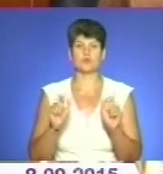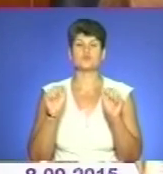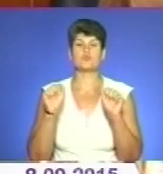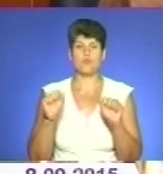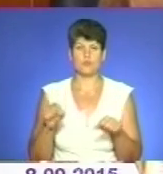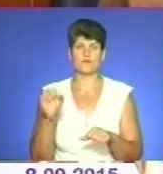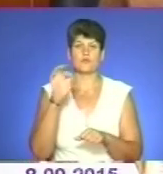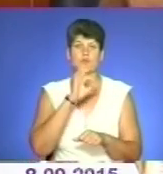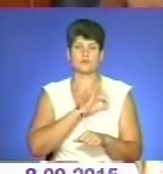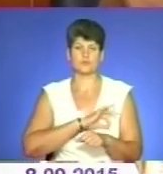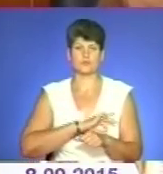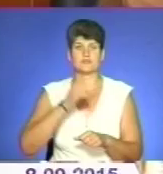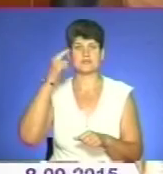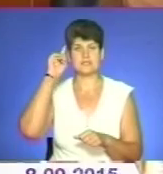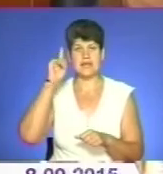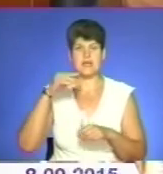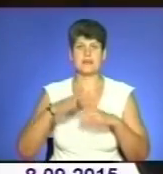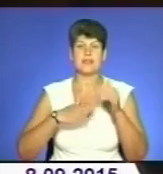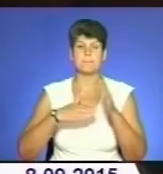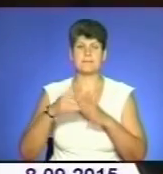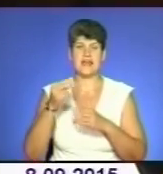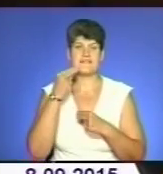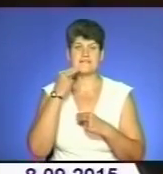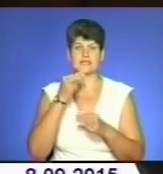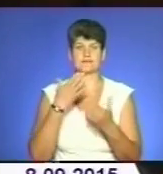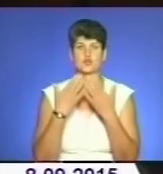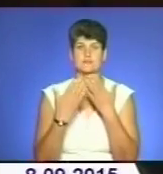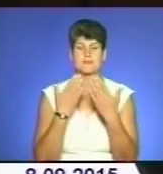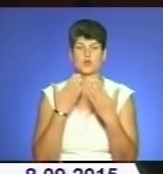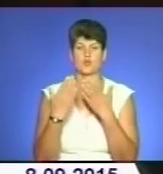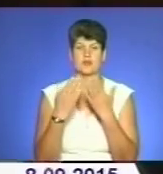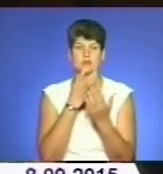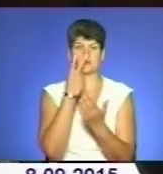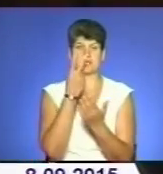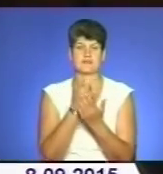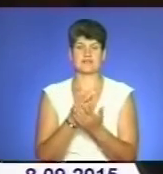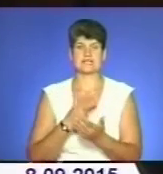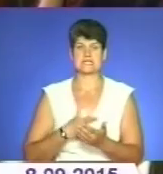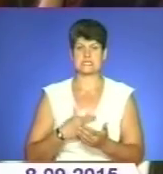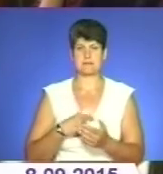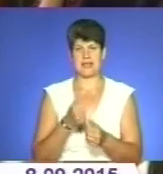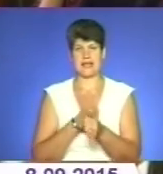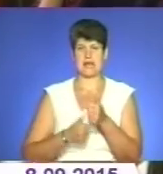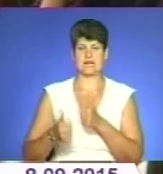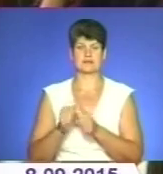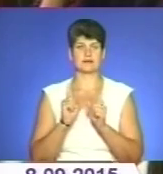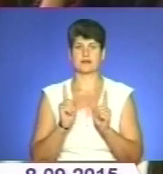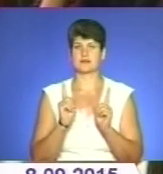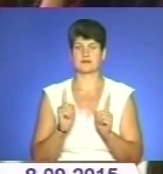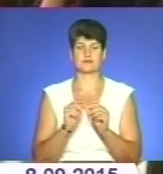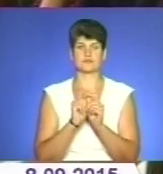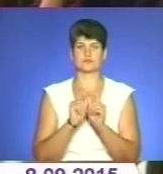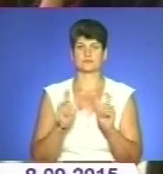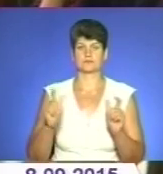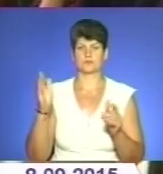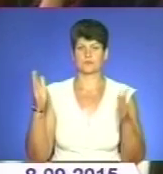застосовувати здобуті знання на практиці, ефективно спілкуватися та презентувати себе як лідера не лише у стінах загальноосвітнього